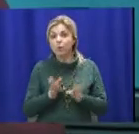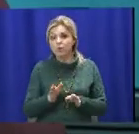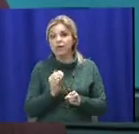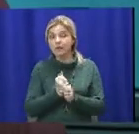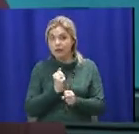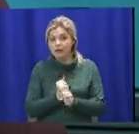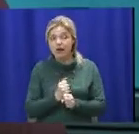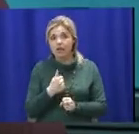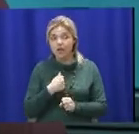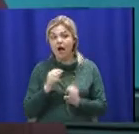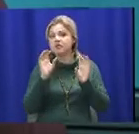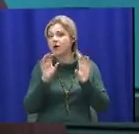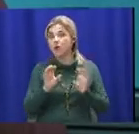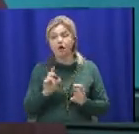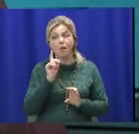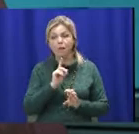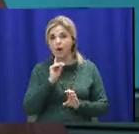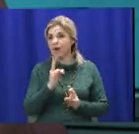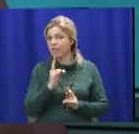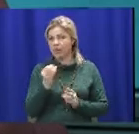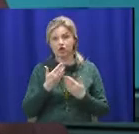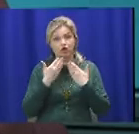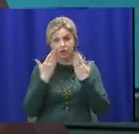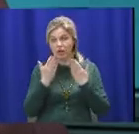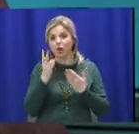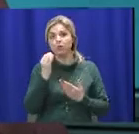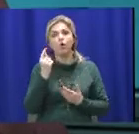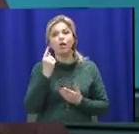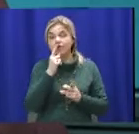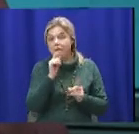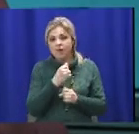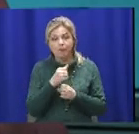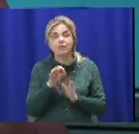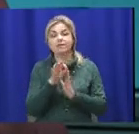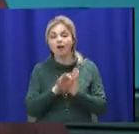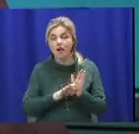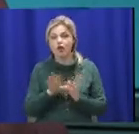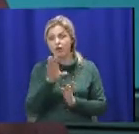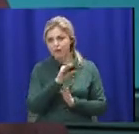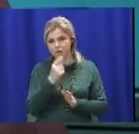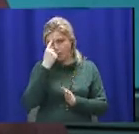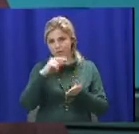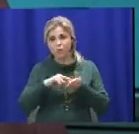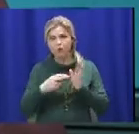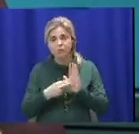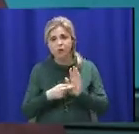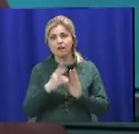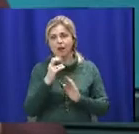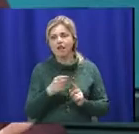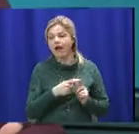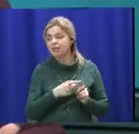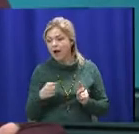я в нормативных документах еще этого не читала. Но я думаю, что невозможно сразу предусмотреть на этапе